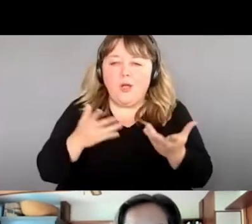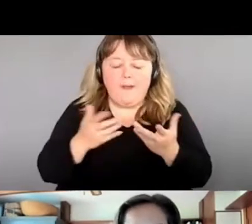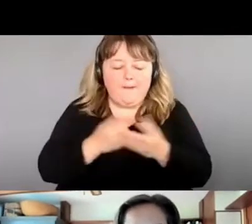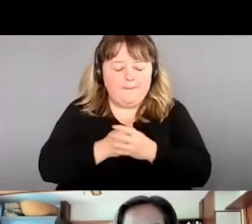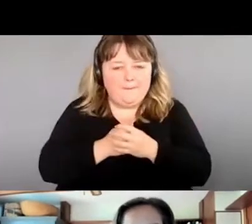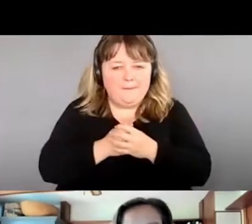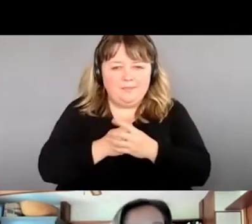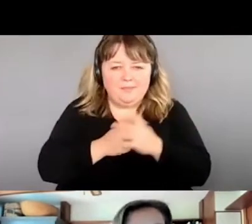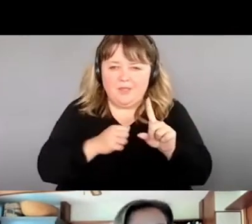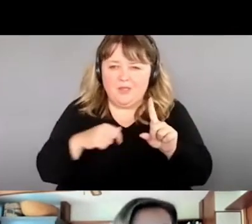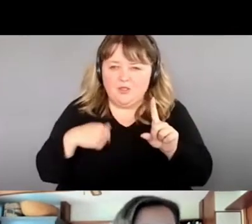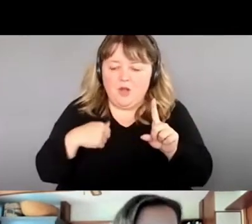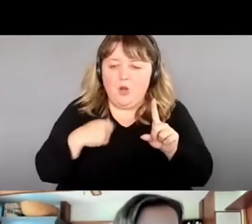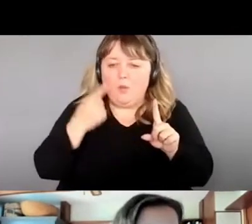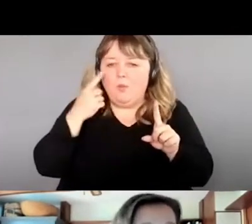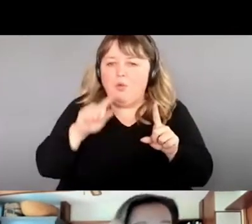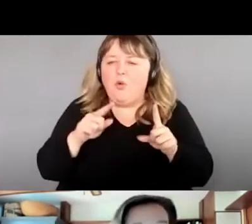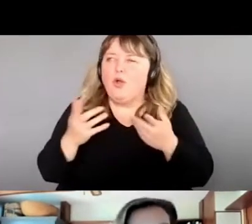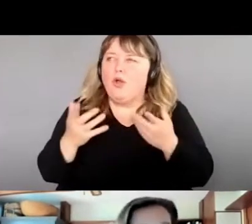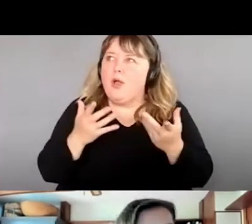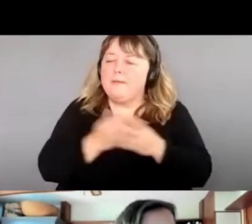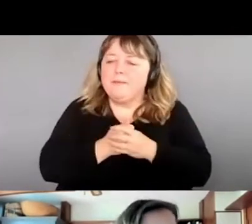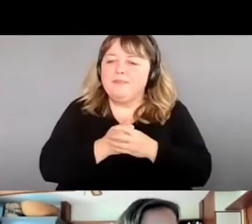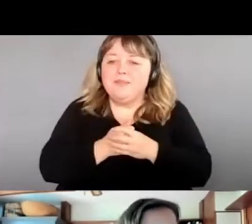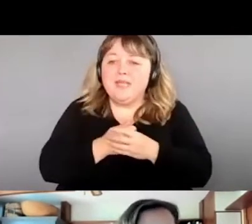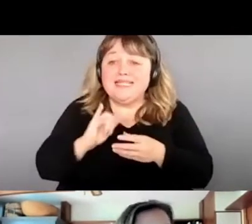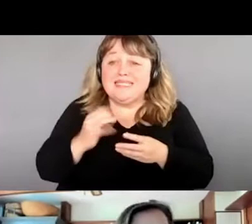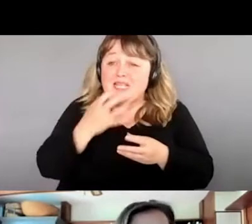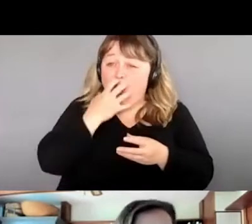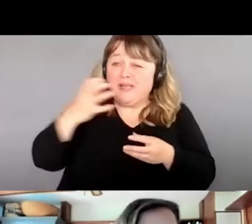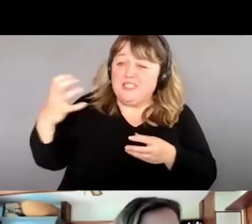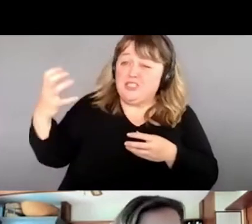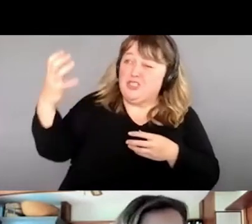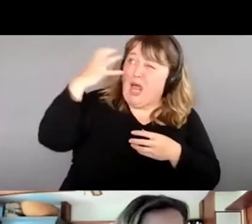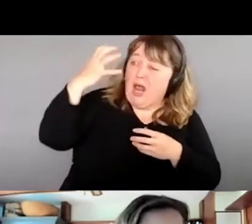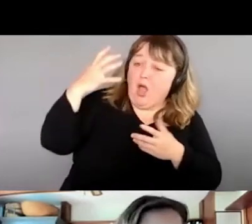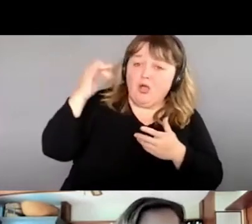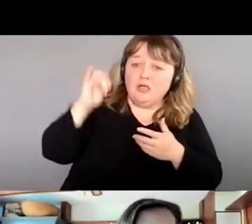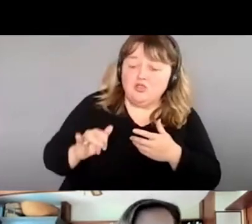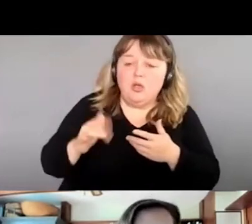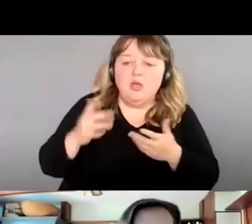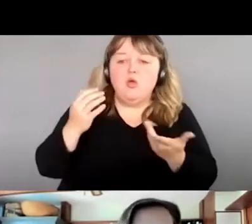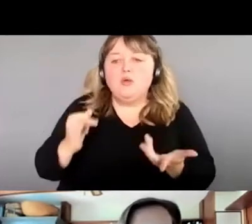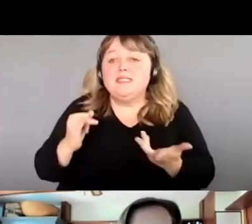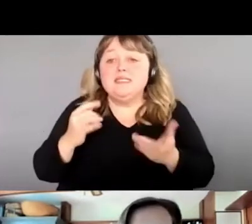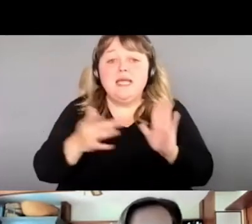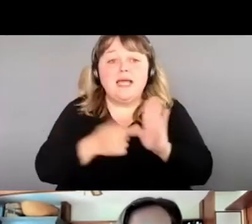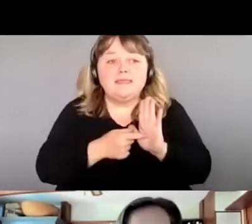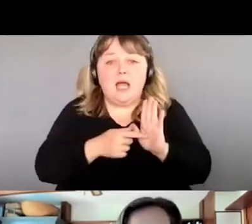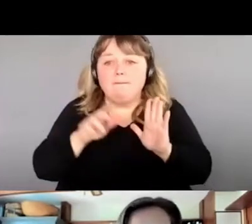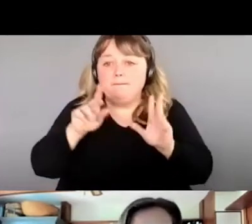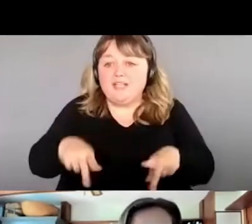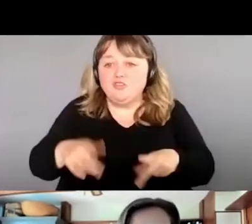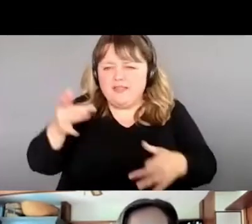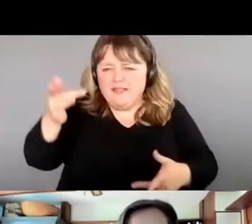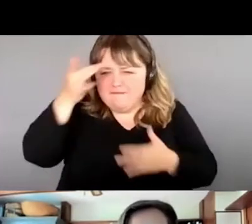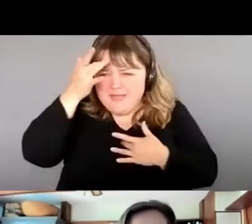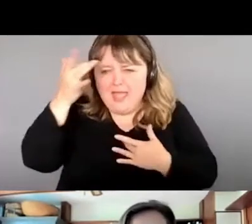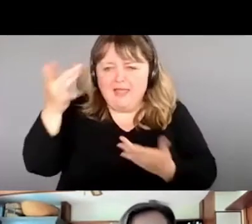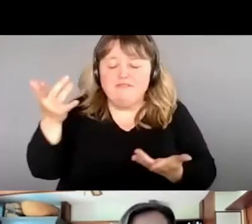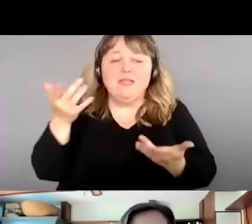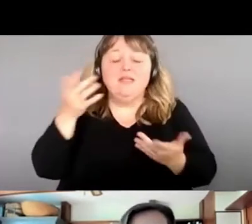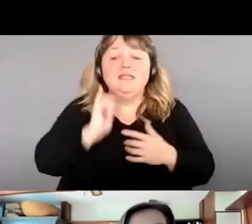pour, pour, quand il y a beaucoup de chaleur, quand il y a des fièvres, quand on a des infections